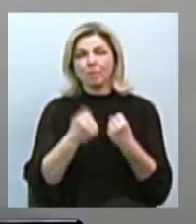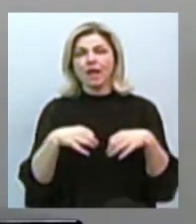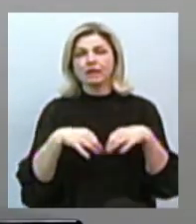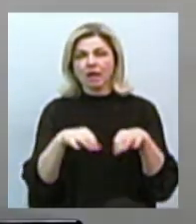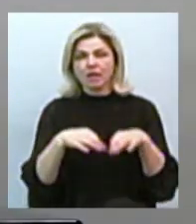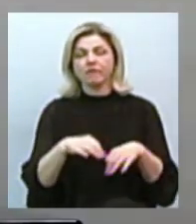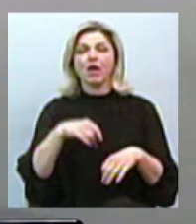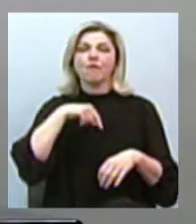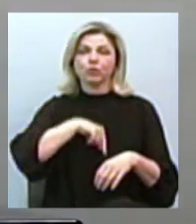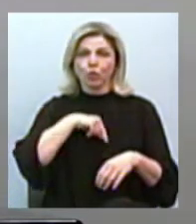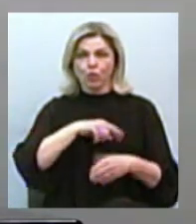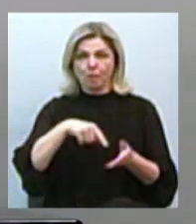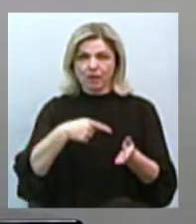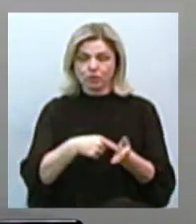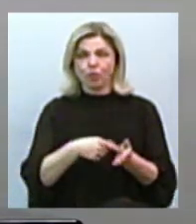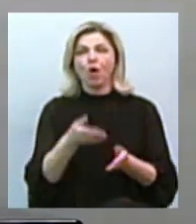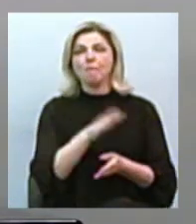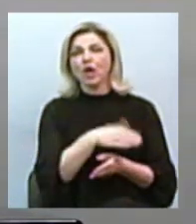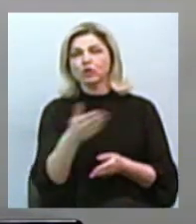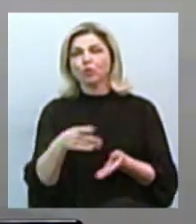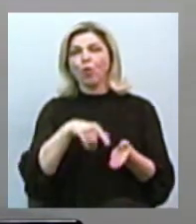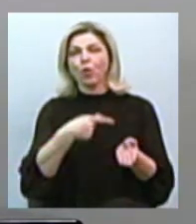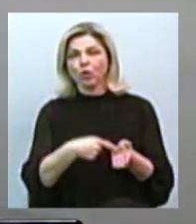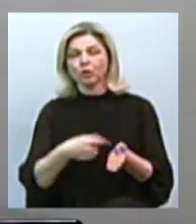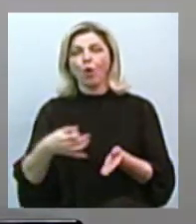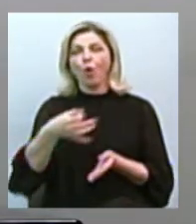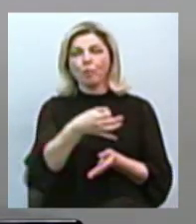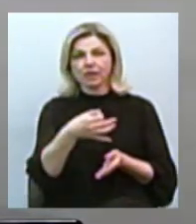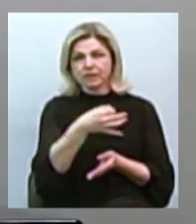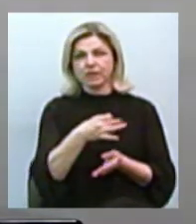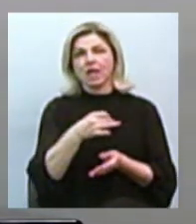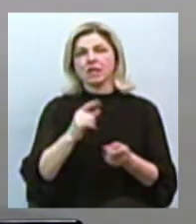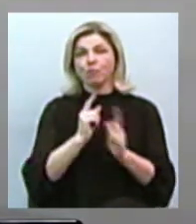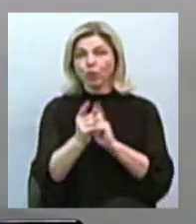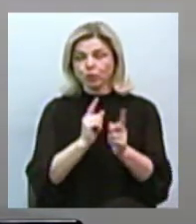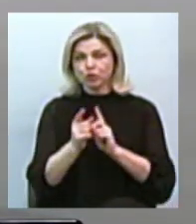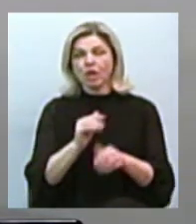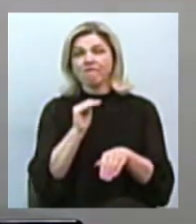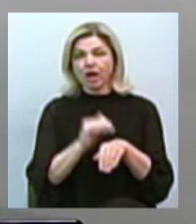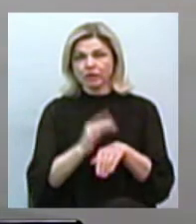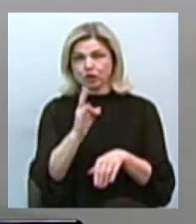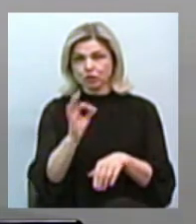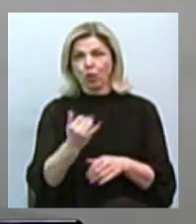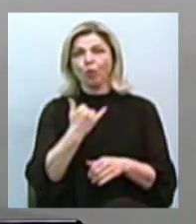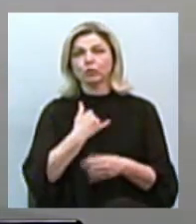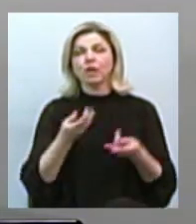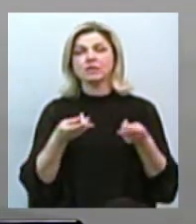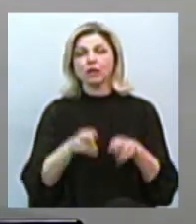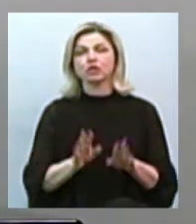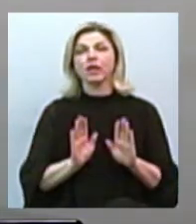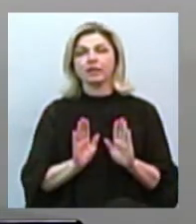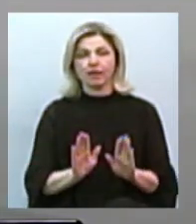у приміському, міжміському, внутрішньообласному та міжобласному сполученні. Тобто фактично в нас залишається тільки